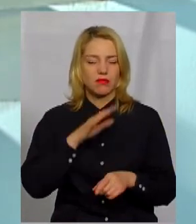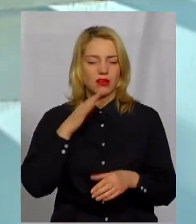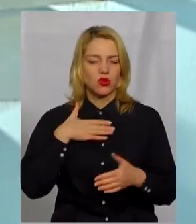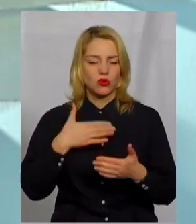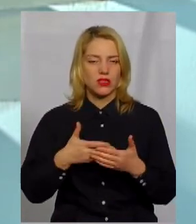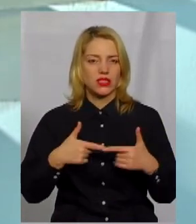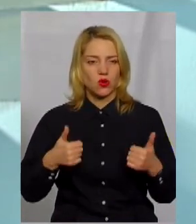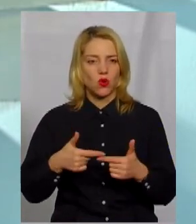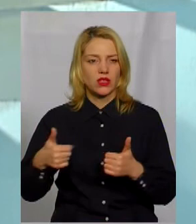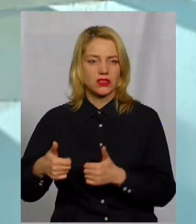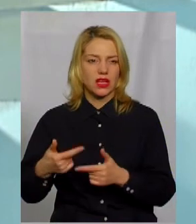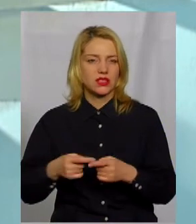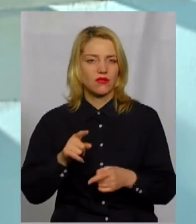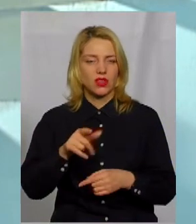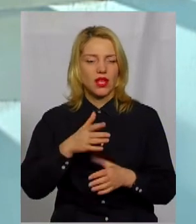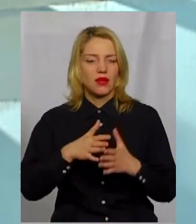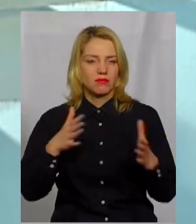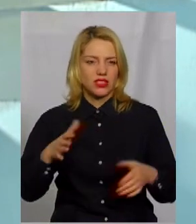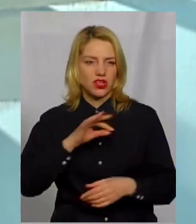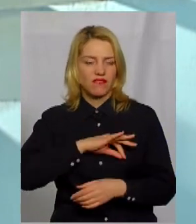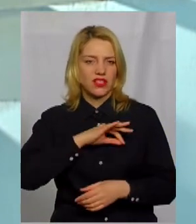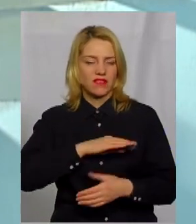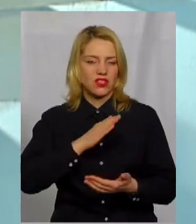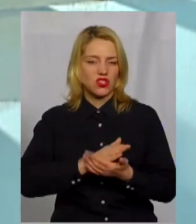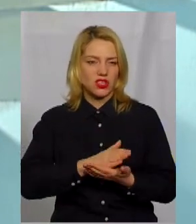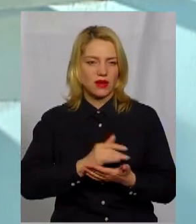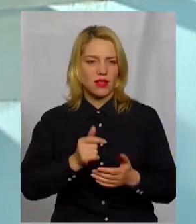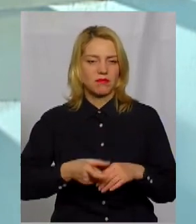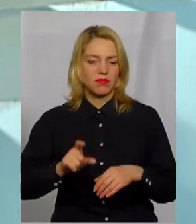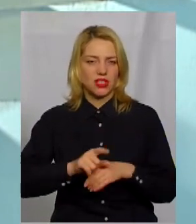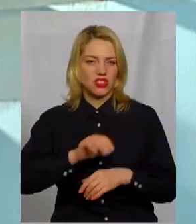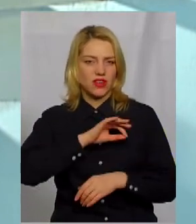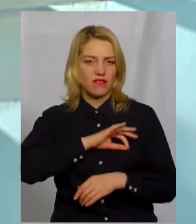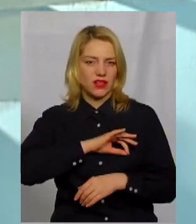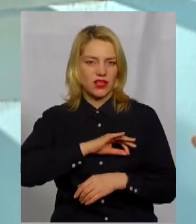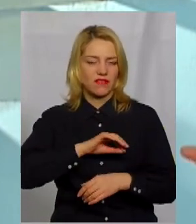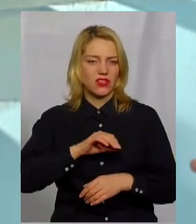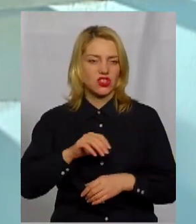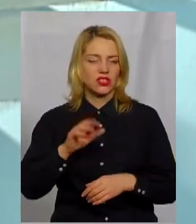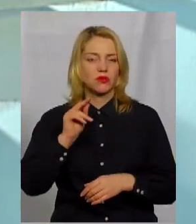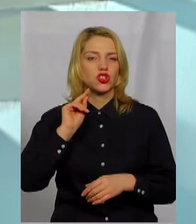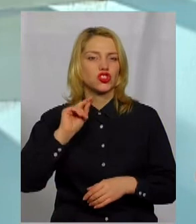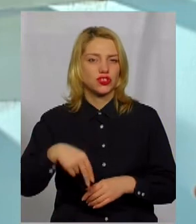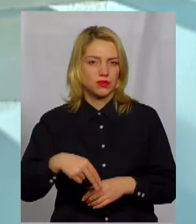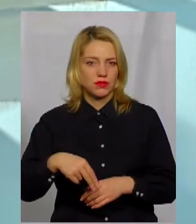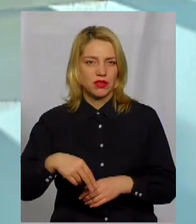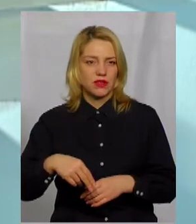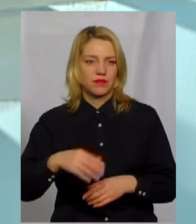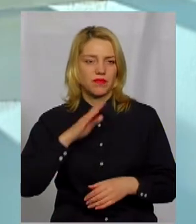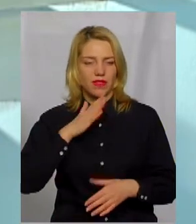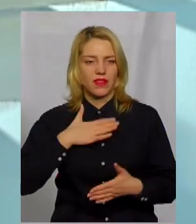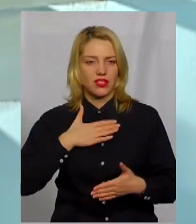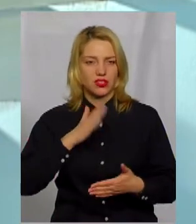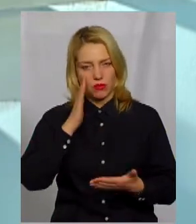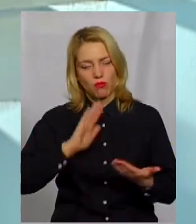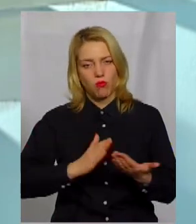громадських організацій, вони є набагато активнішими і більш ефективнішими, ніж безпосередньо наші